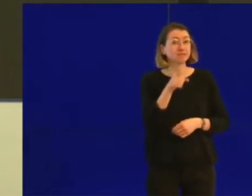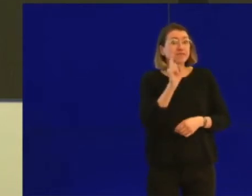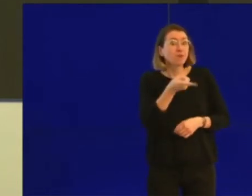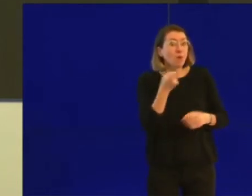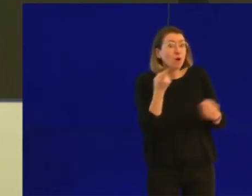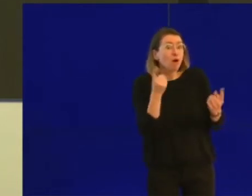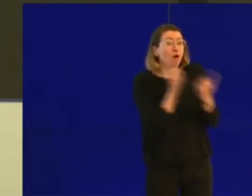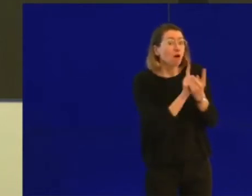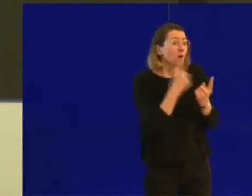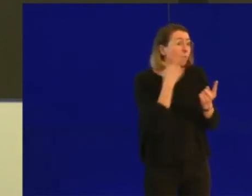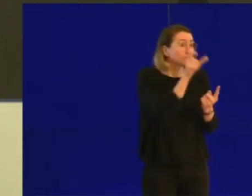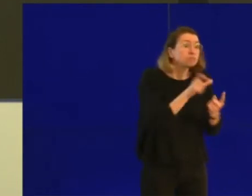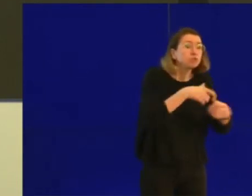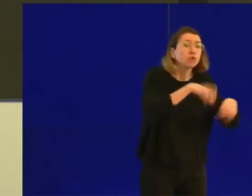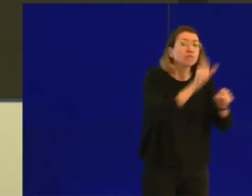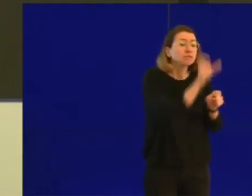vulnérables.